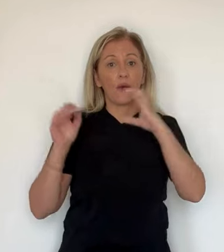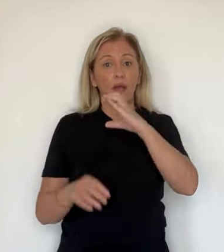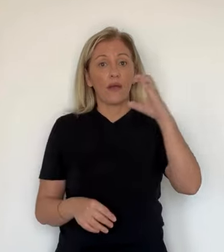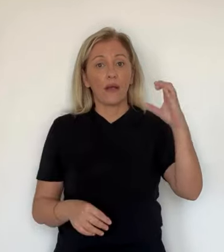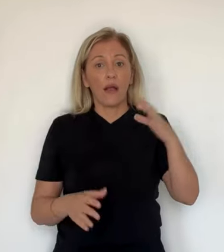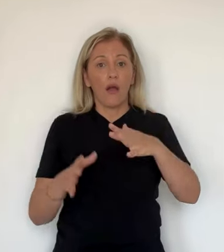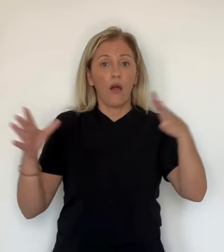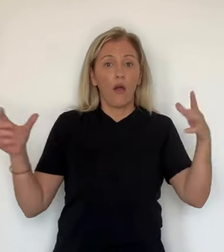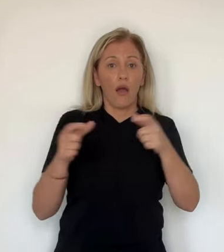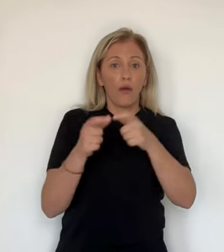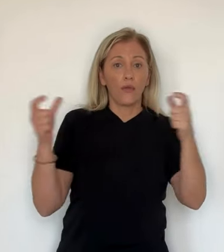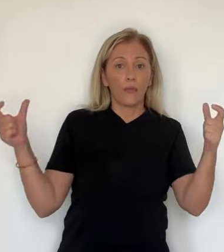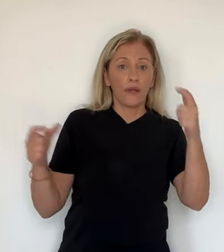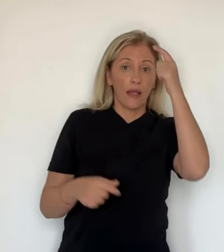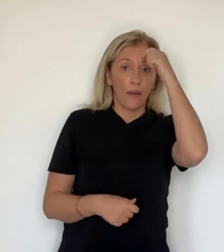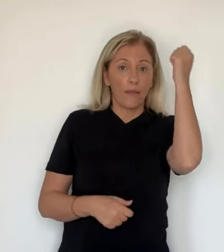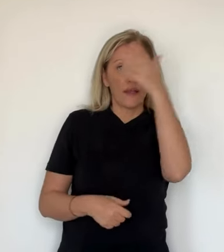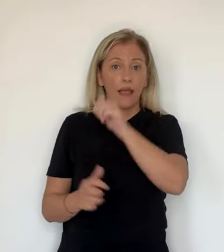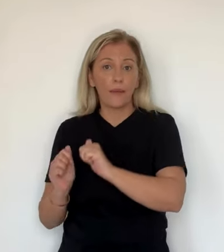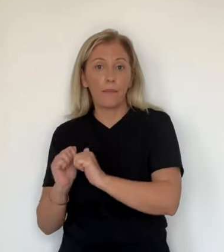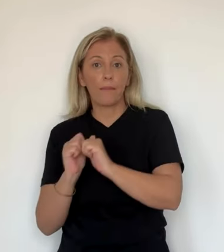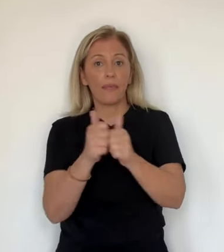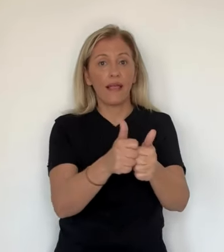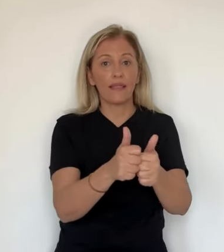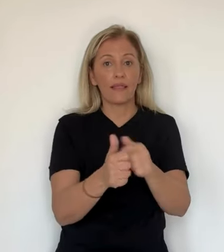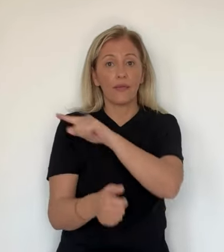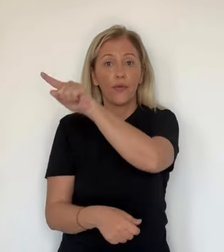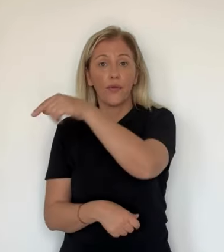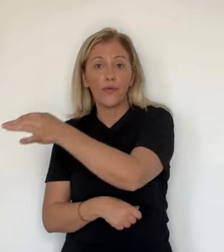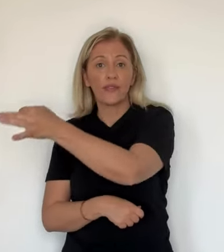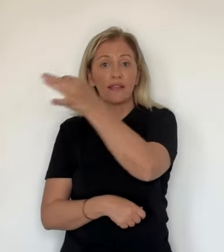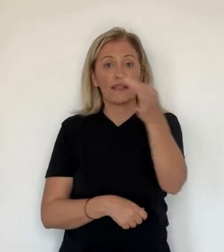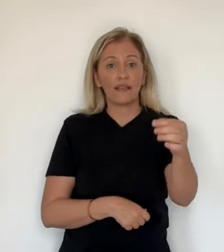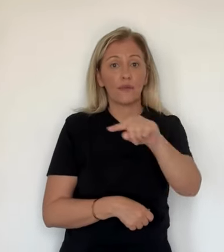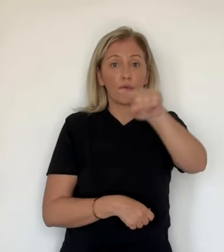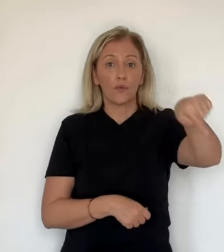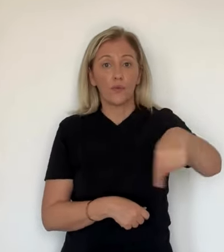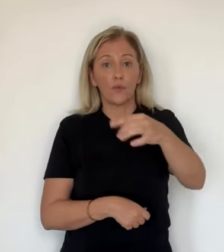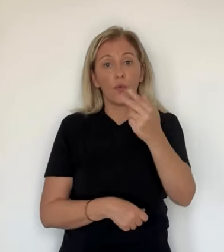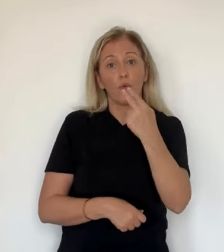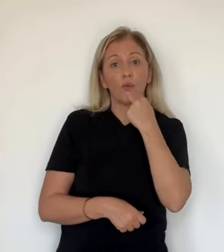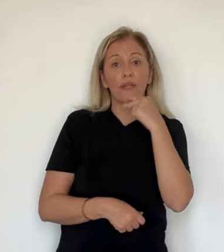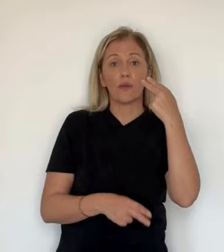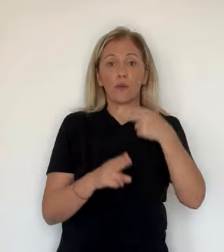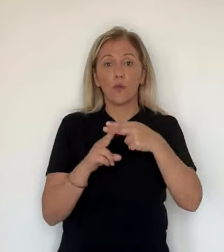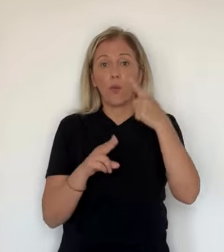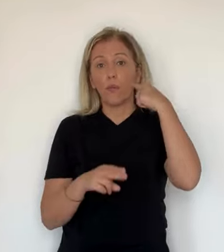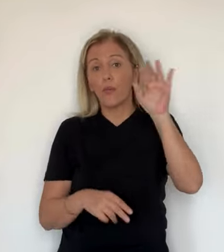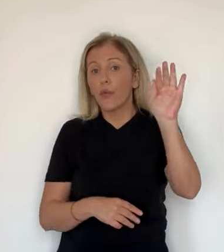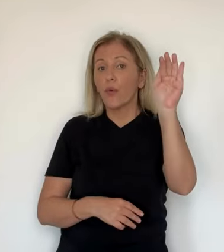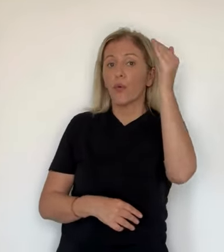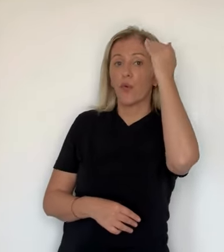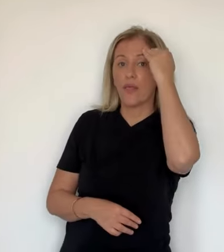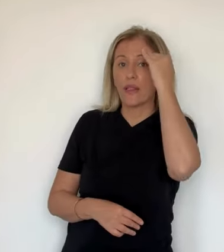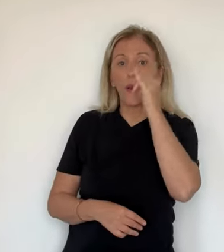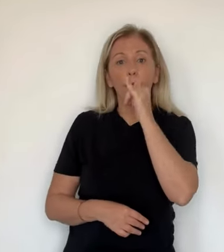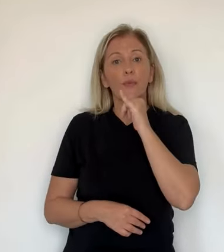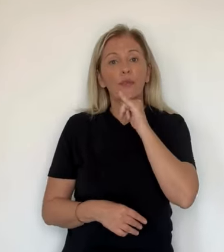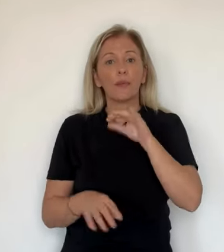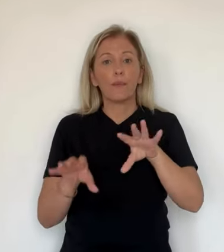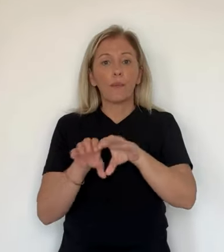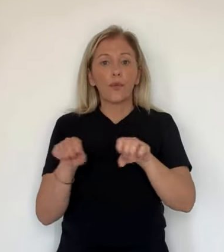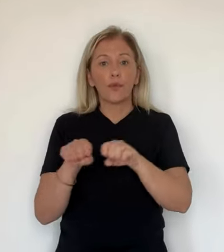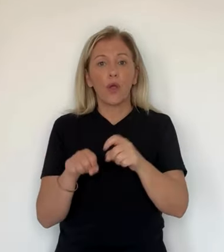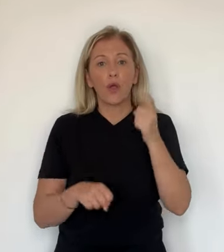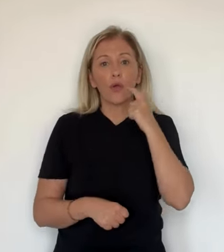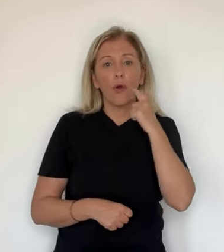Il disait surtout qu'on se vantait de dire qu'on se servait de l'image de Coca-Cola pour se faire connaître. Le petit producteur